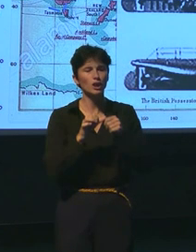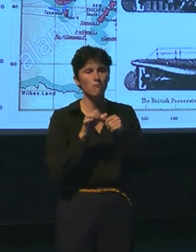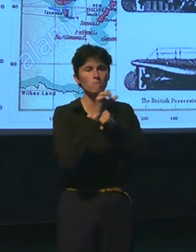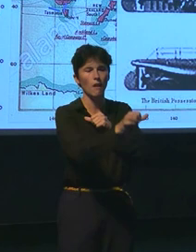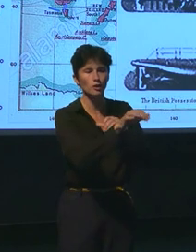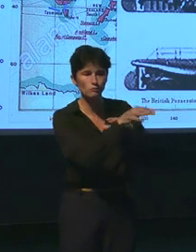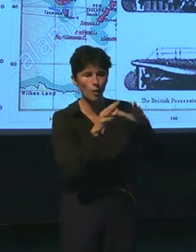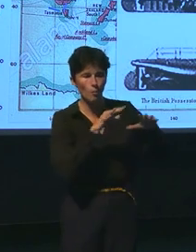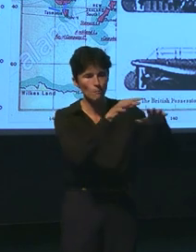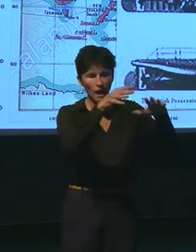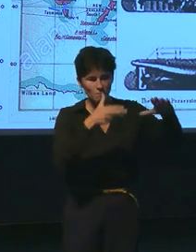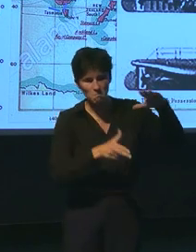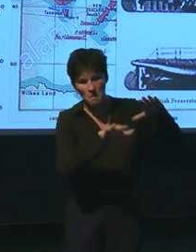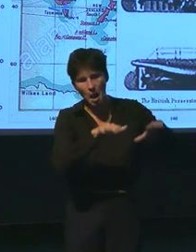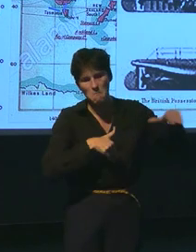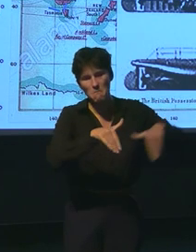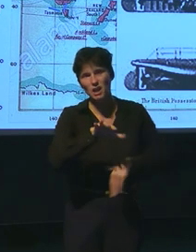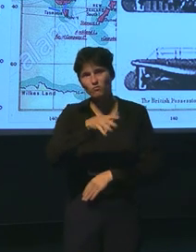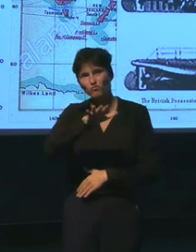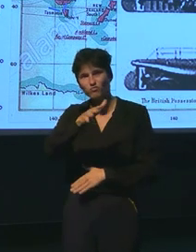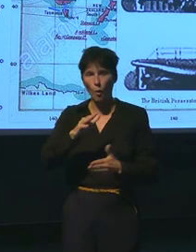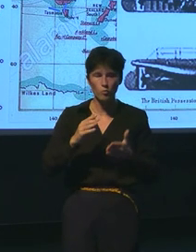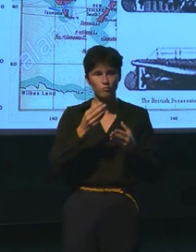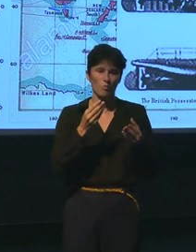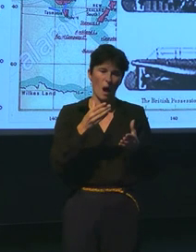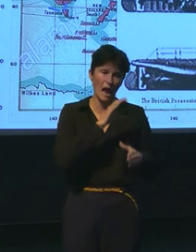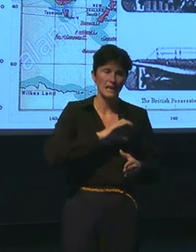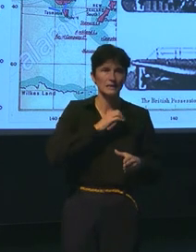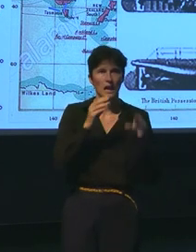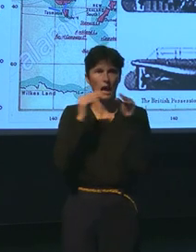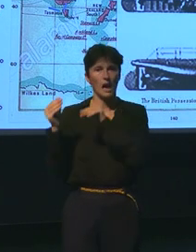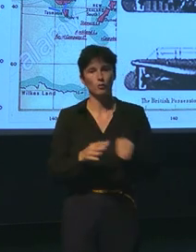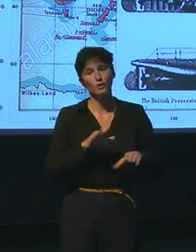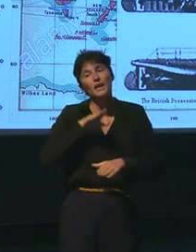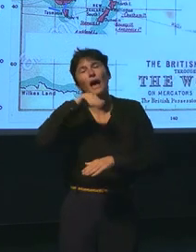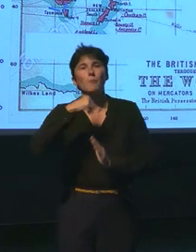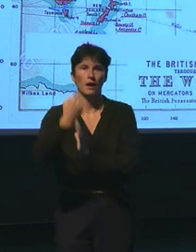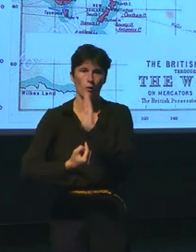la filière avait été abandonnée en 1863 avant d'être reprise quelques décis d'Ipta.